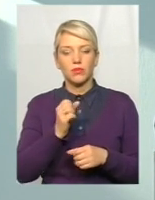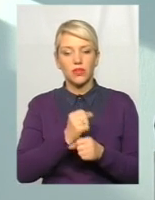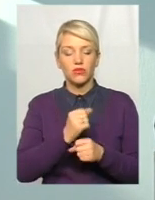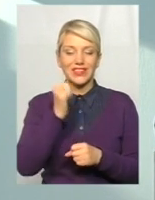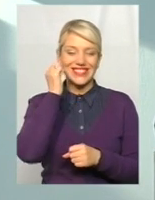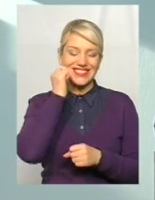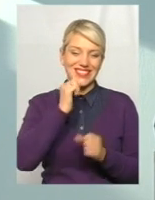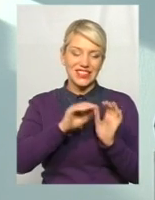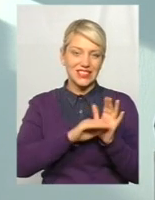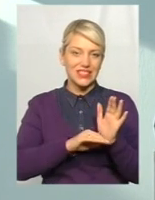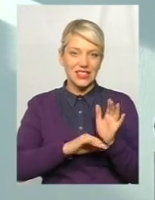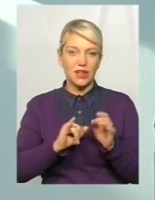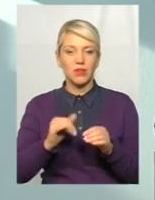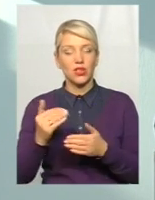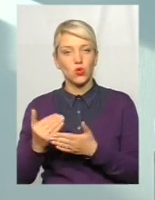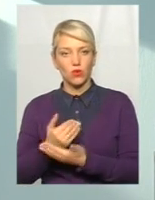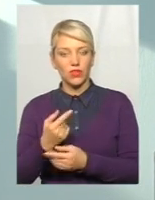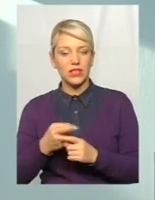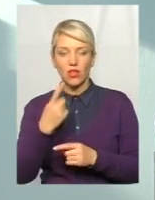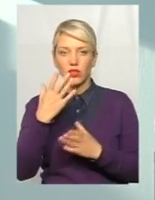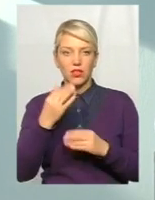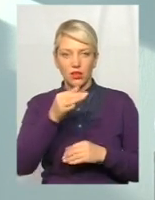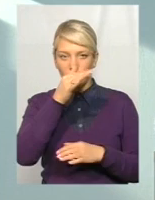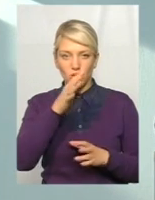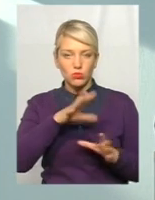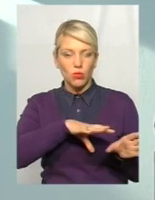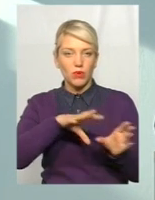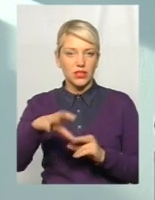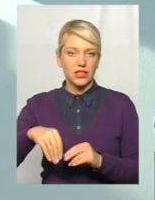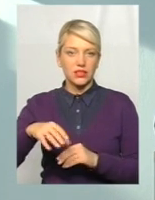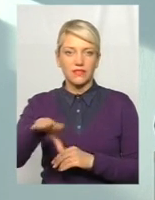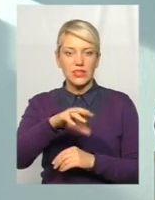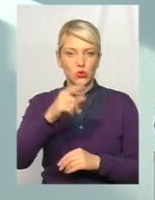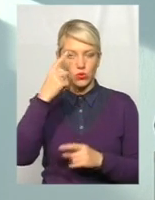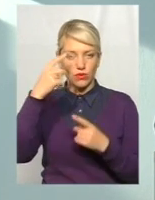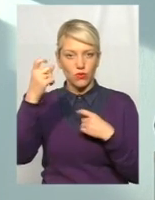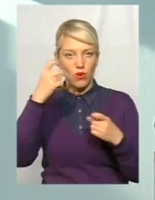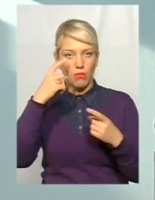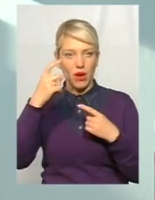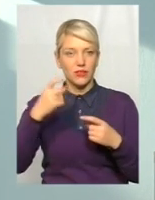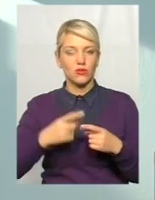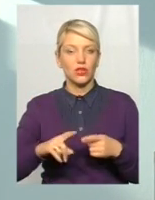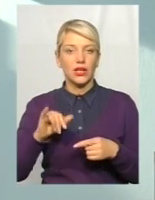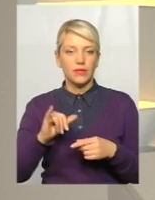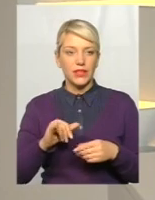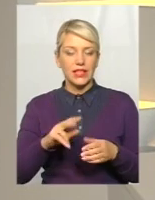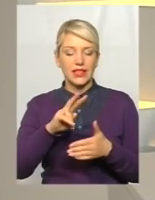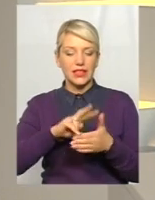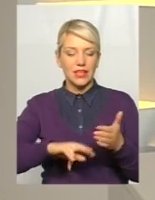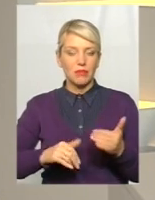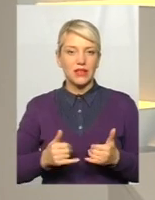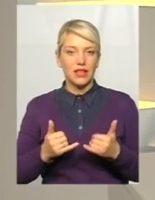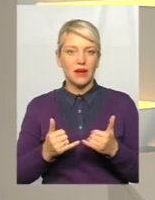за день це не переноситься, і, відповідно, необхідний певний термін для паралельної роботи.